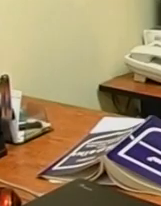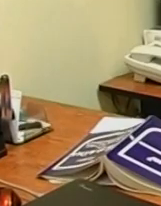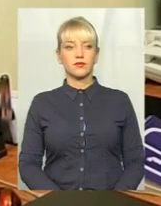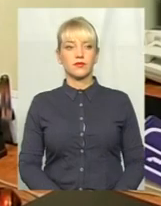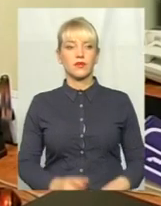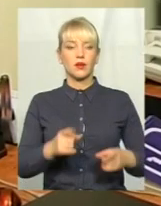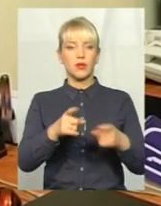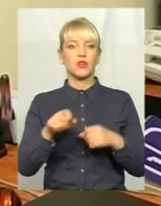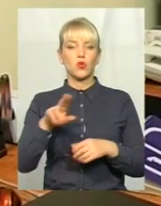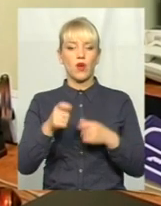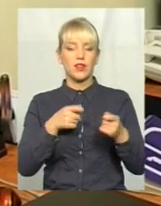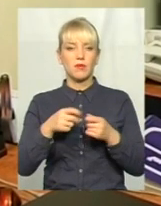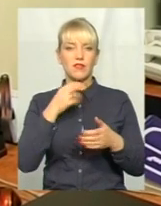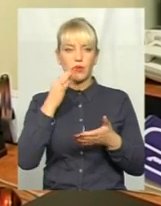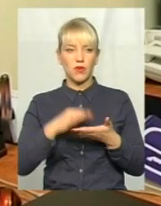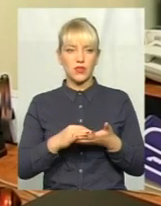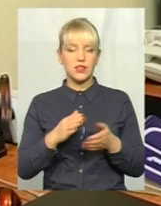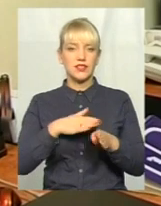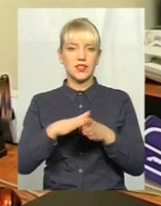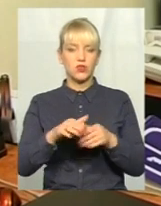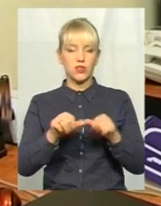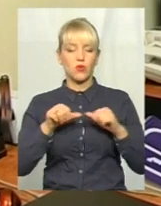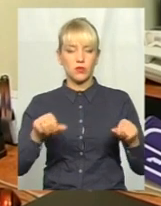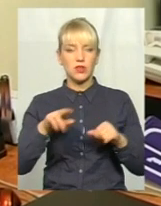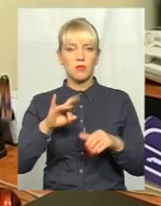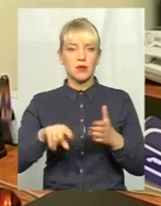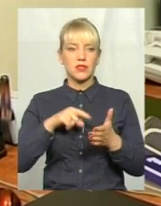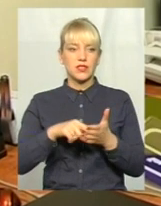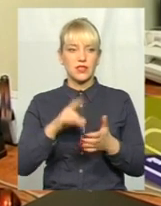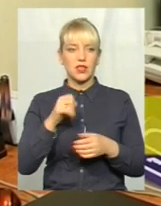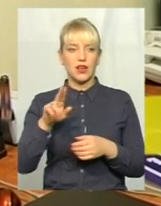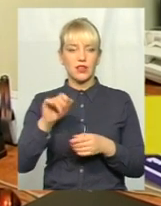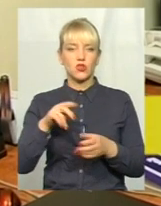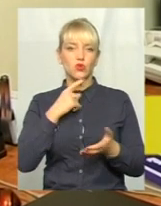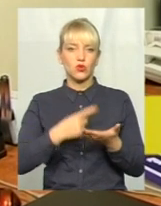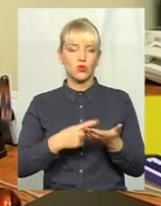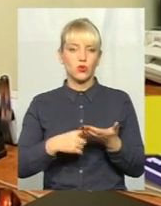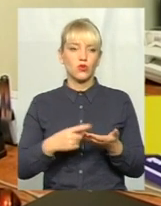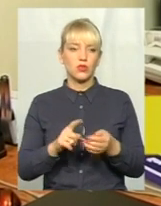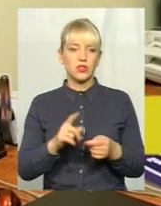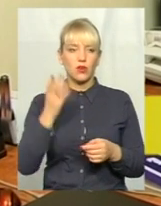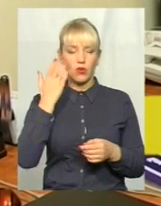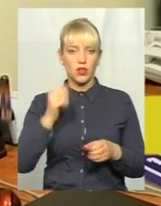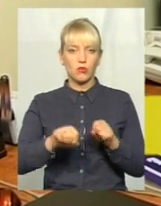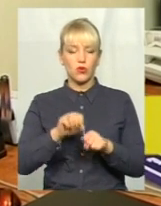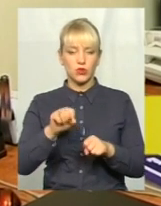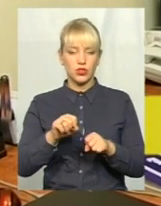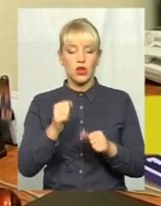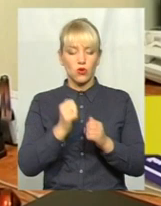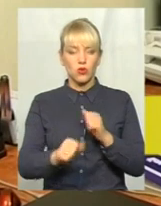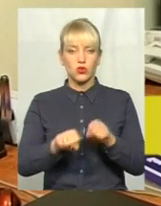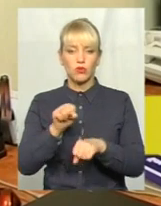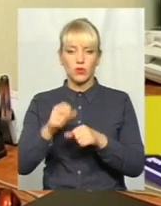Притягнення до адмінної відповідальності здійснюється адмінкомісією при міській раді. Щодо доказів, кодекс про адмінправопорушення передбачає